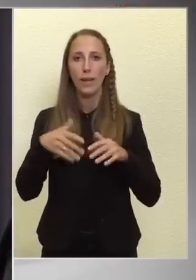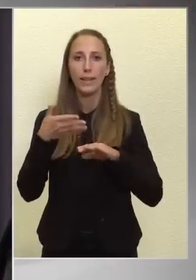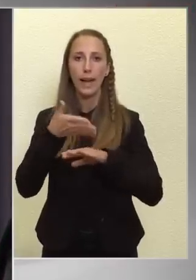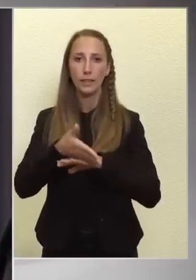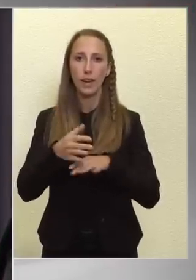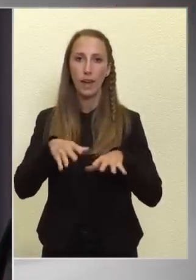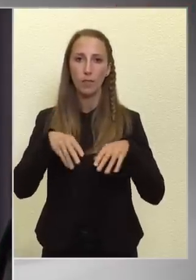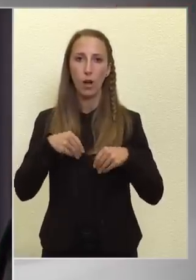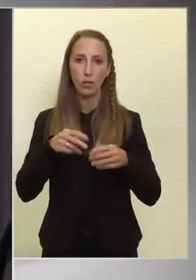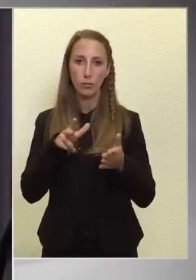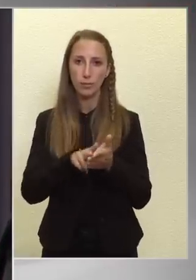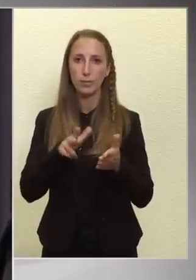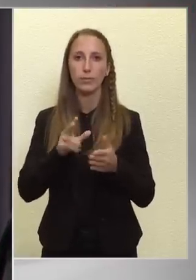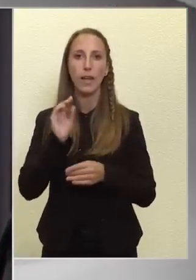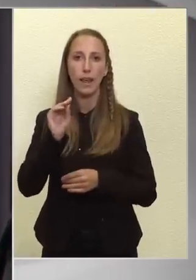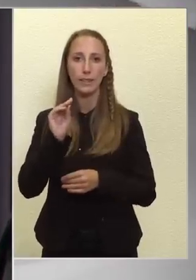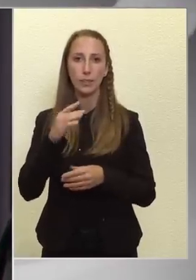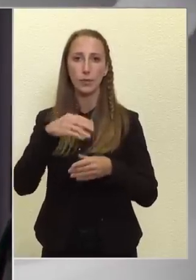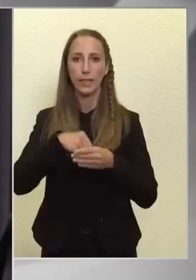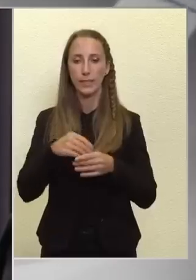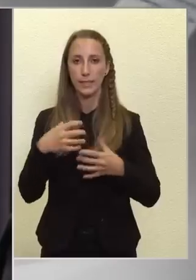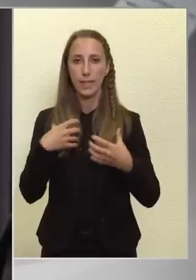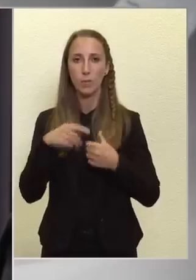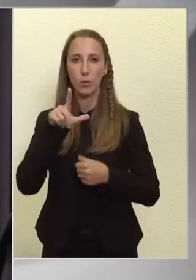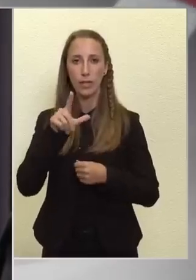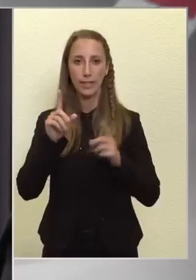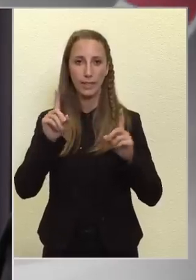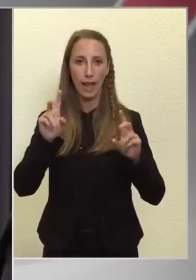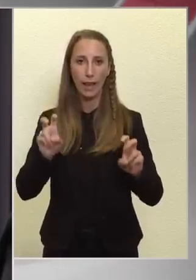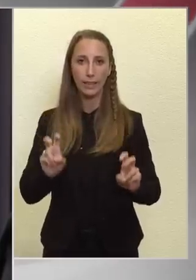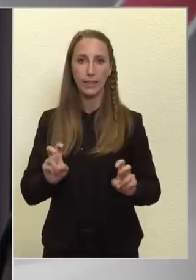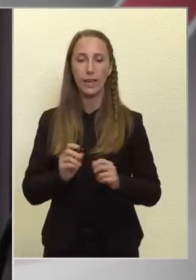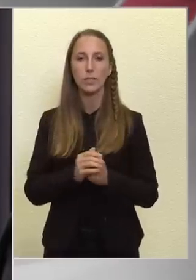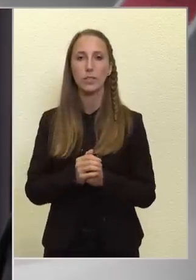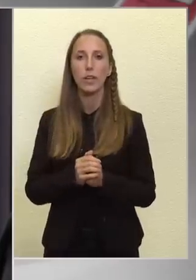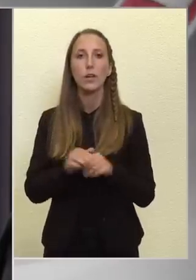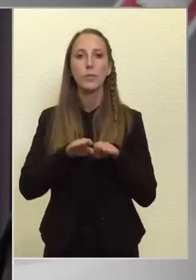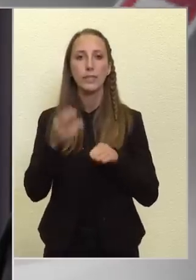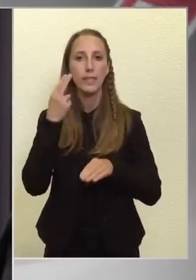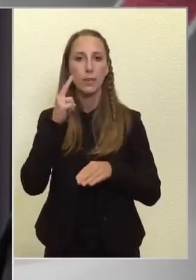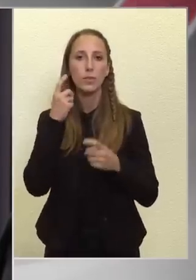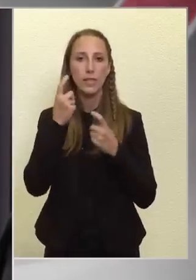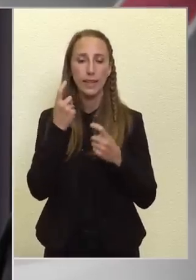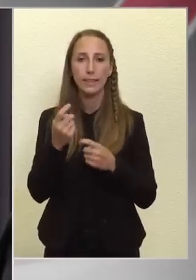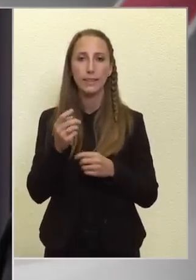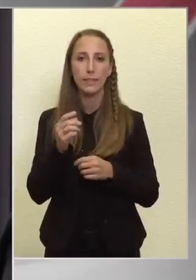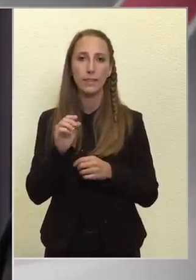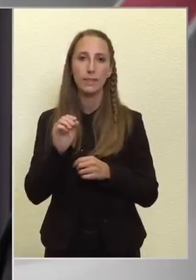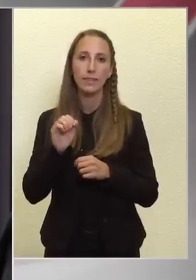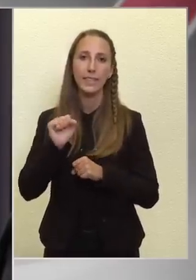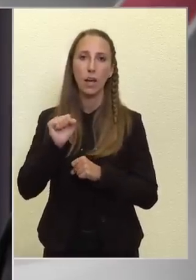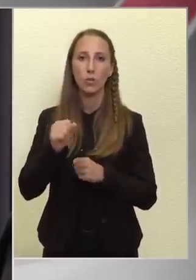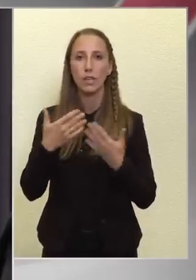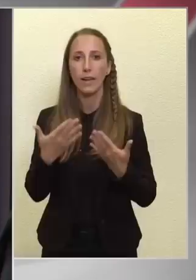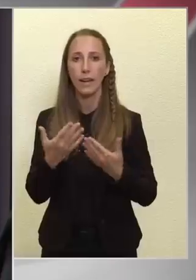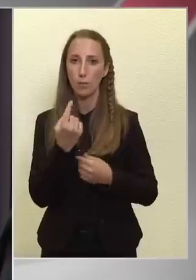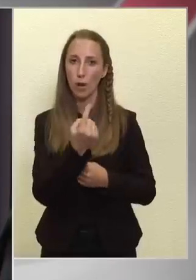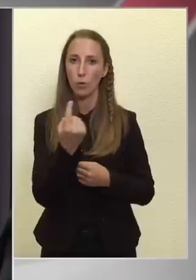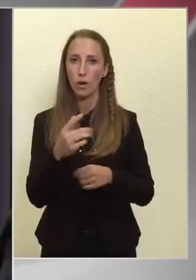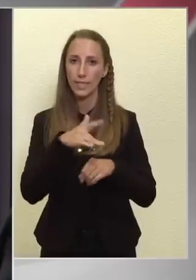elfogadóti jelentésben szereplő két állítás ellen miniszter úr szerint tiltakozhatnának-e maguk az